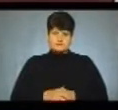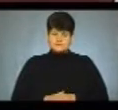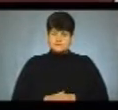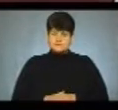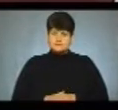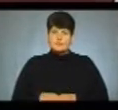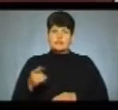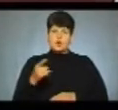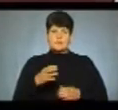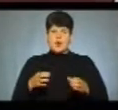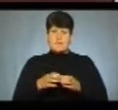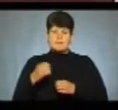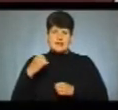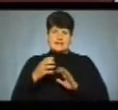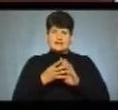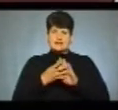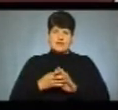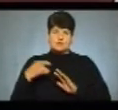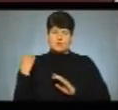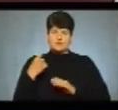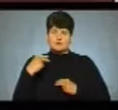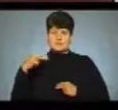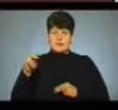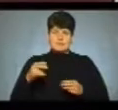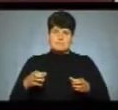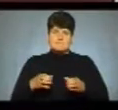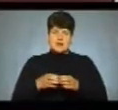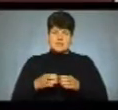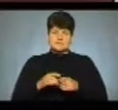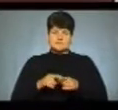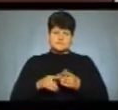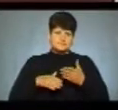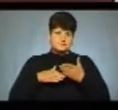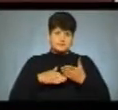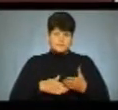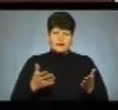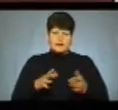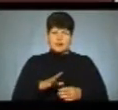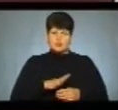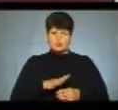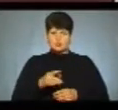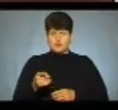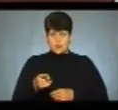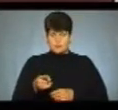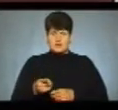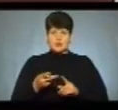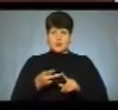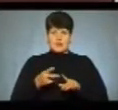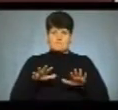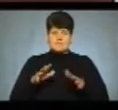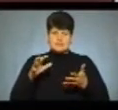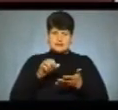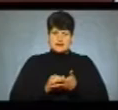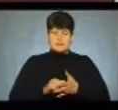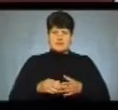Тернопільська команда перемогла на 9-му обласному чемпіонаді бригад екстреної медичної допомоги, який відбувався в Тернополі. Друге місце посіла